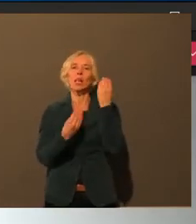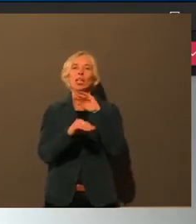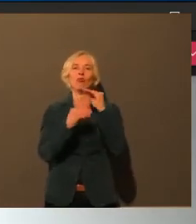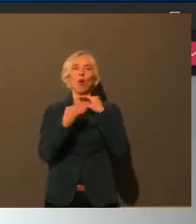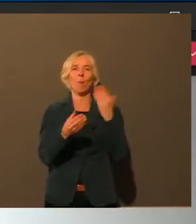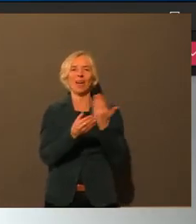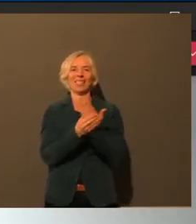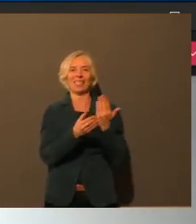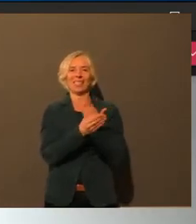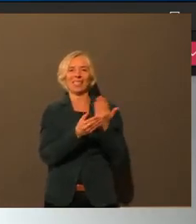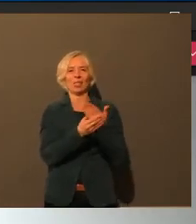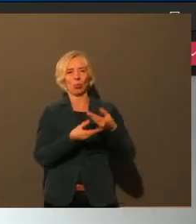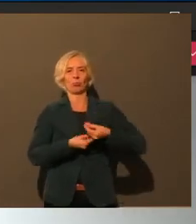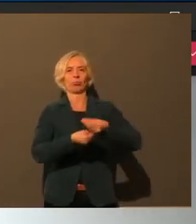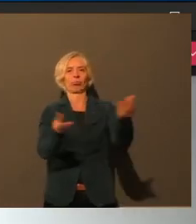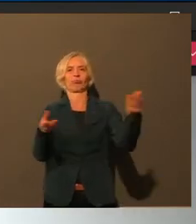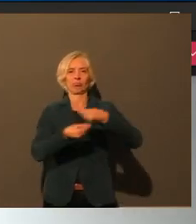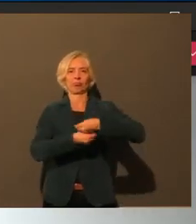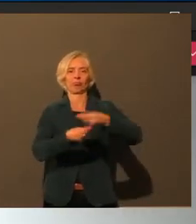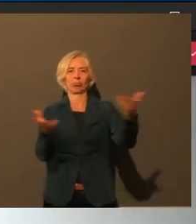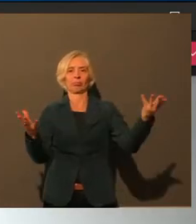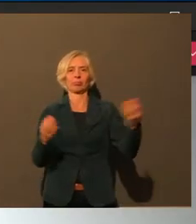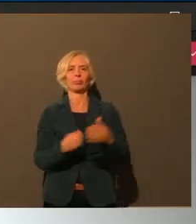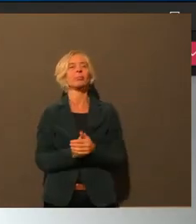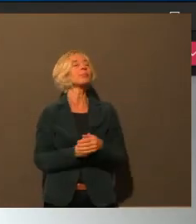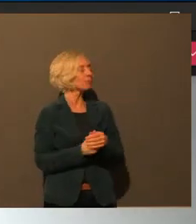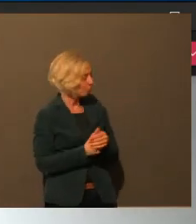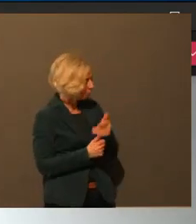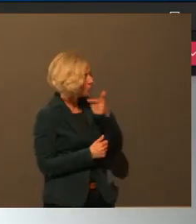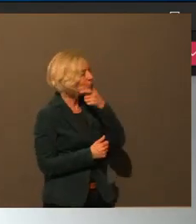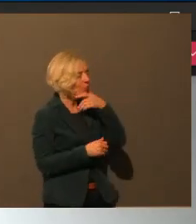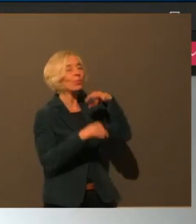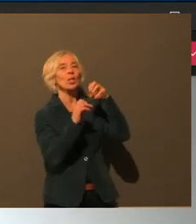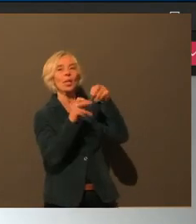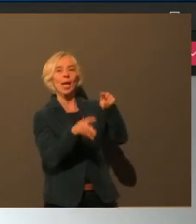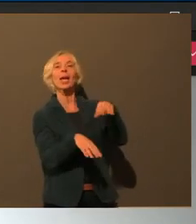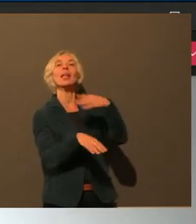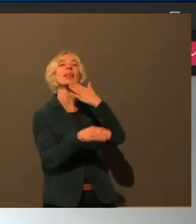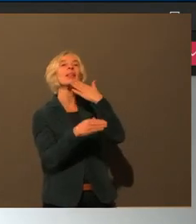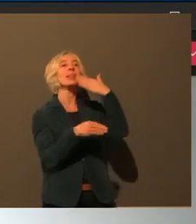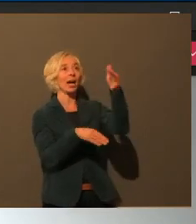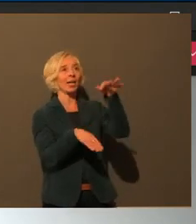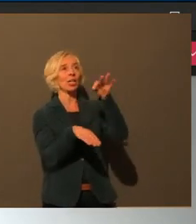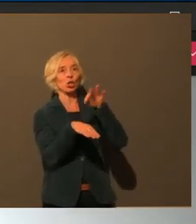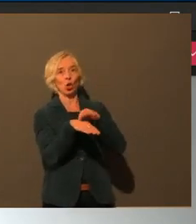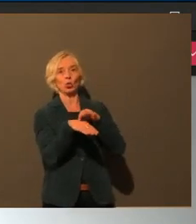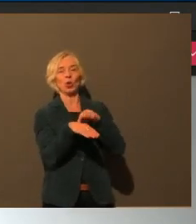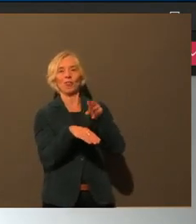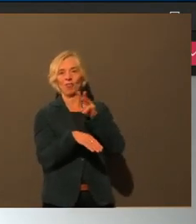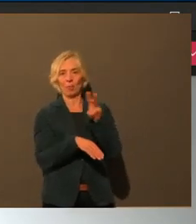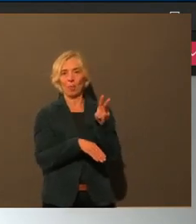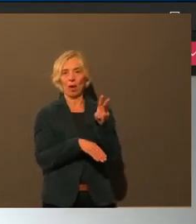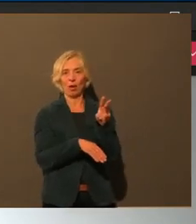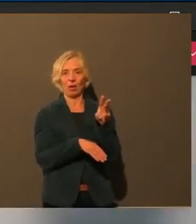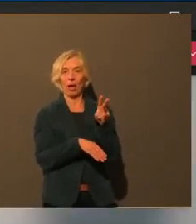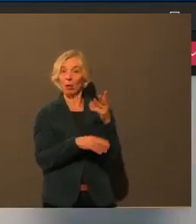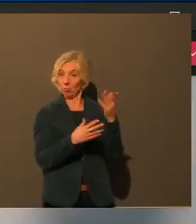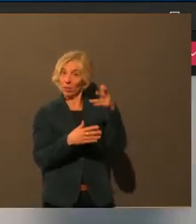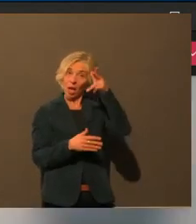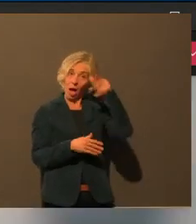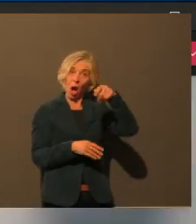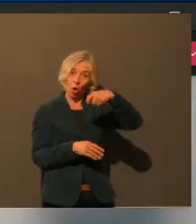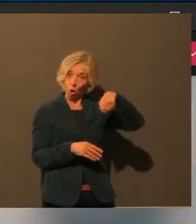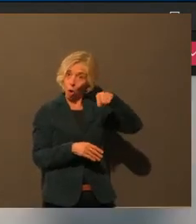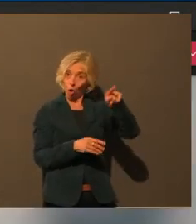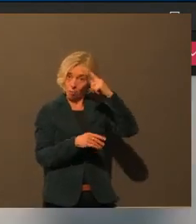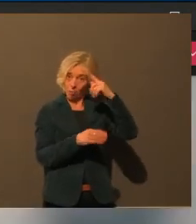vor allem bekommen, freundlicherweise. Okay, vielen Dank, Dr. Wiedmer. Herr Koch, war das das, was Sie meinten? Es